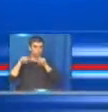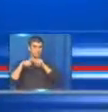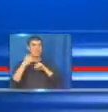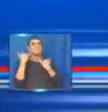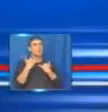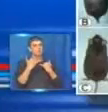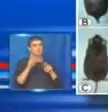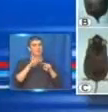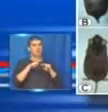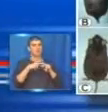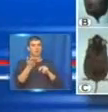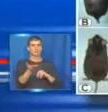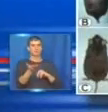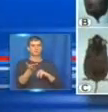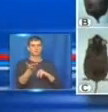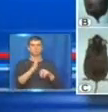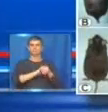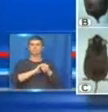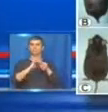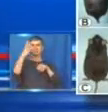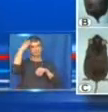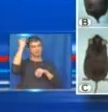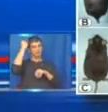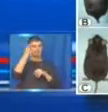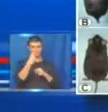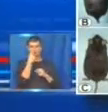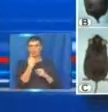ועכשיו אחרי. תודה שזה נראה מרשים בצורה בלתי רגילה.